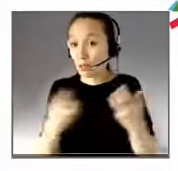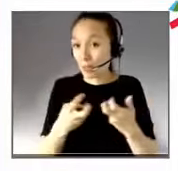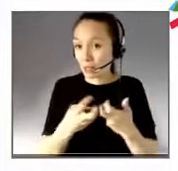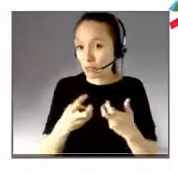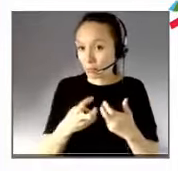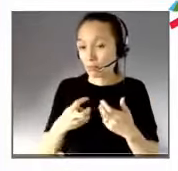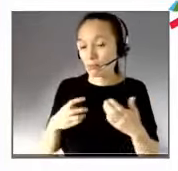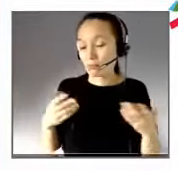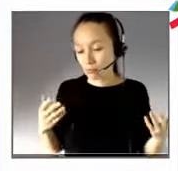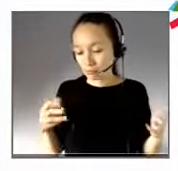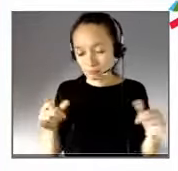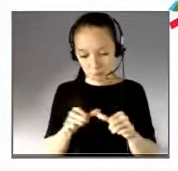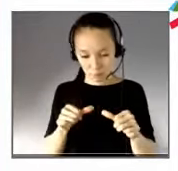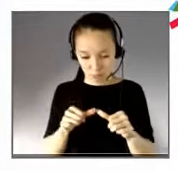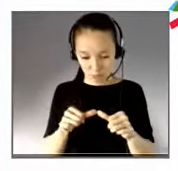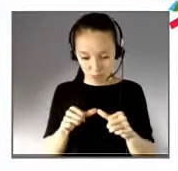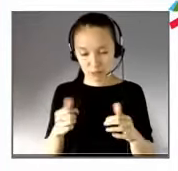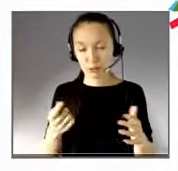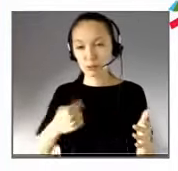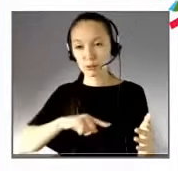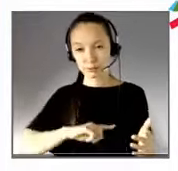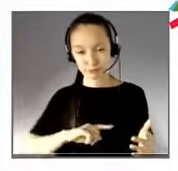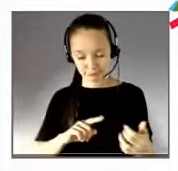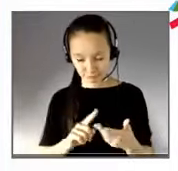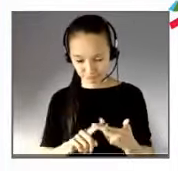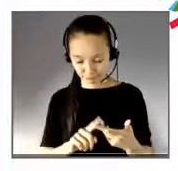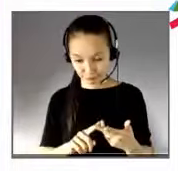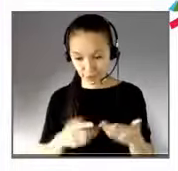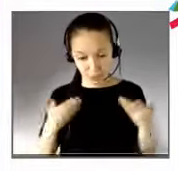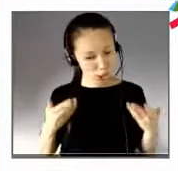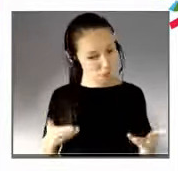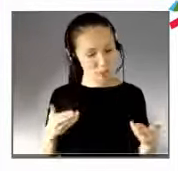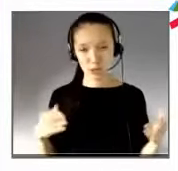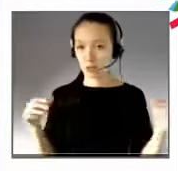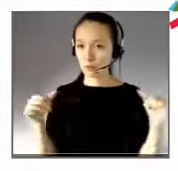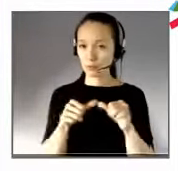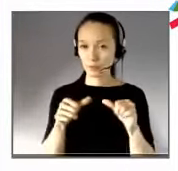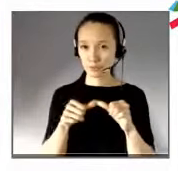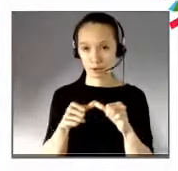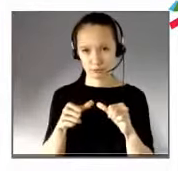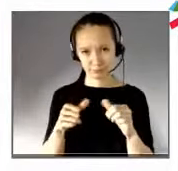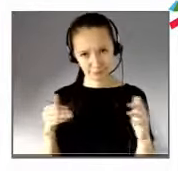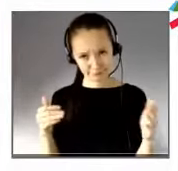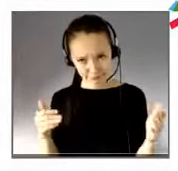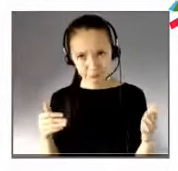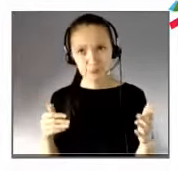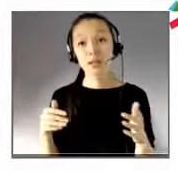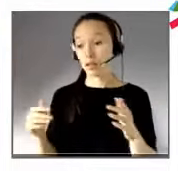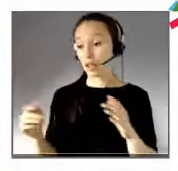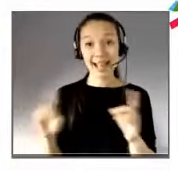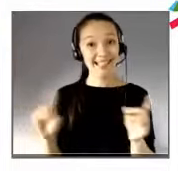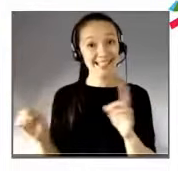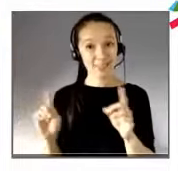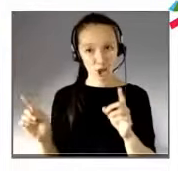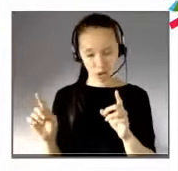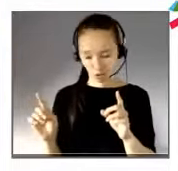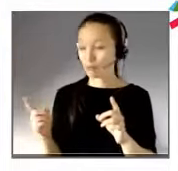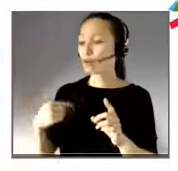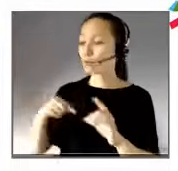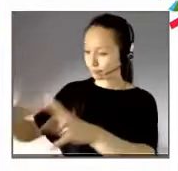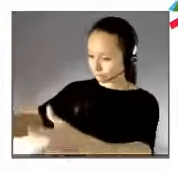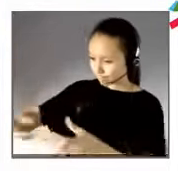on va focaliser notre action à partir de maintenant, non seulement sur l'accueil des alternants comme on l fait, mais en plus sur des alternants en difficulté,